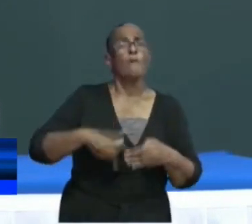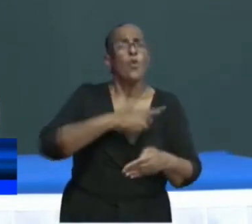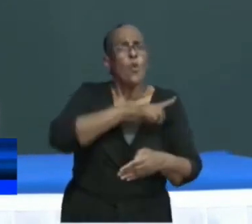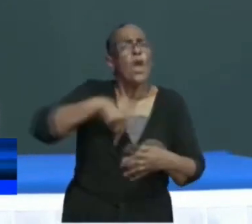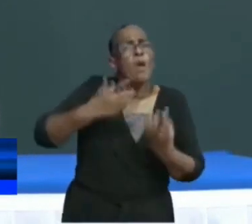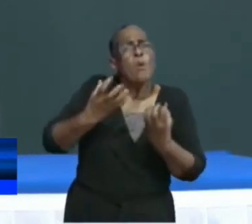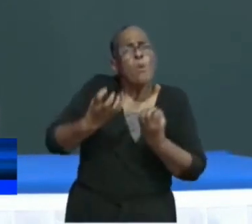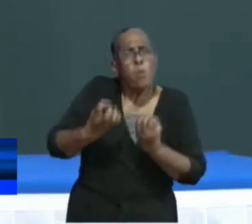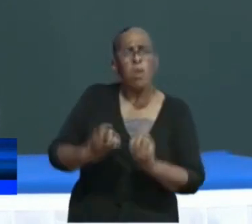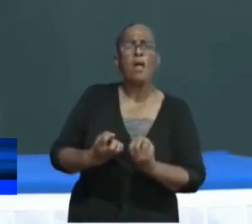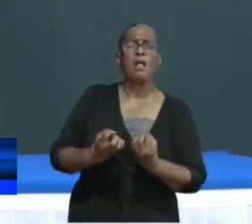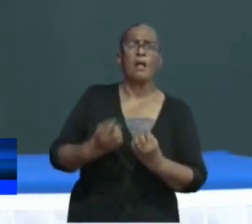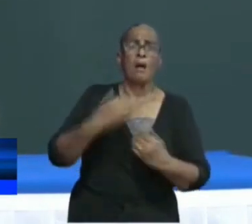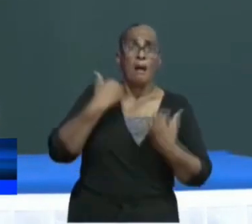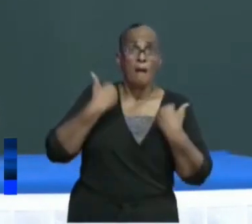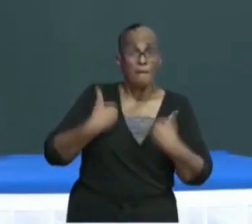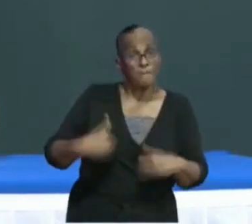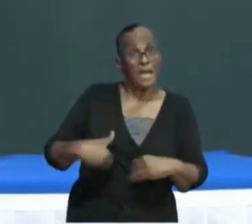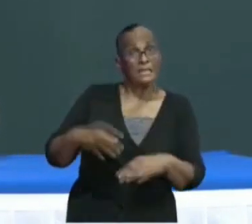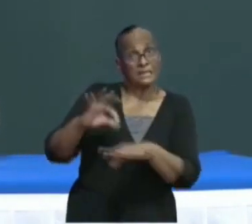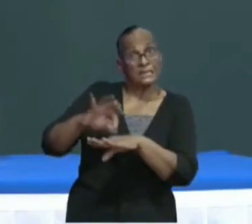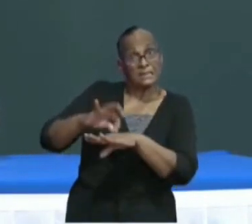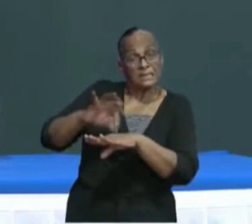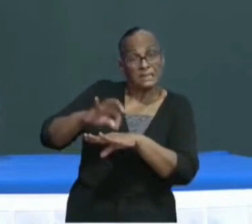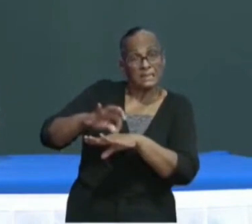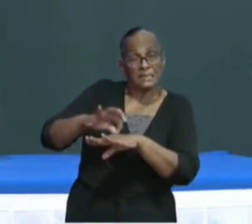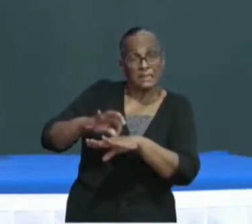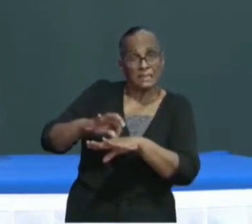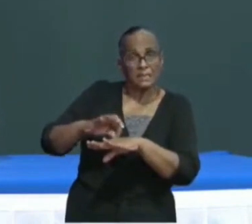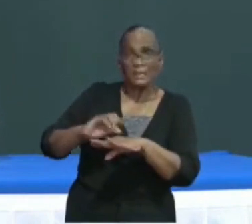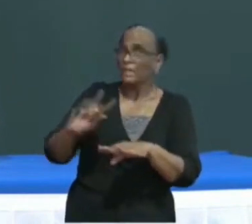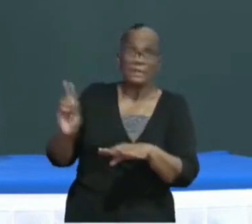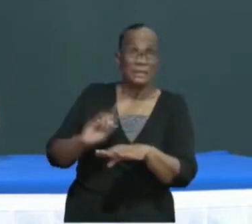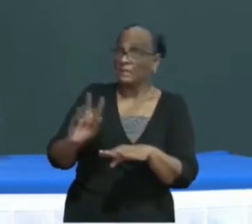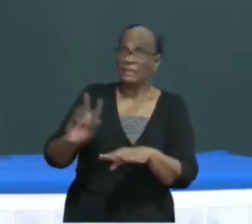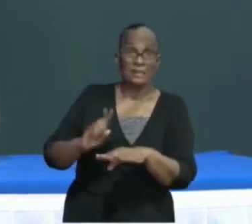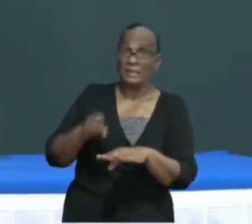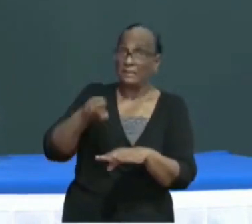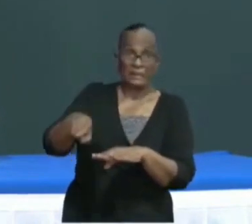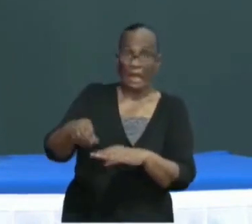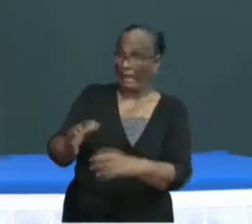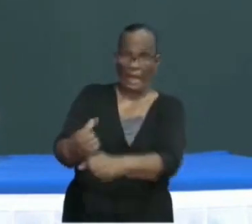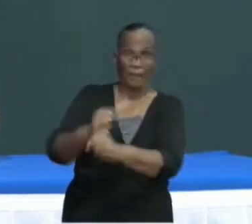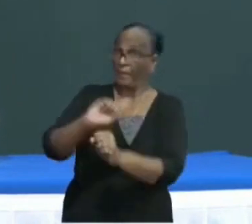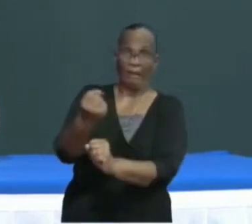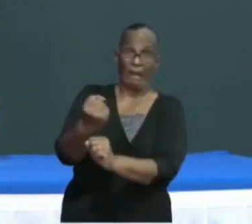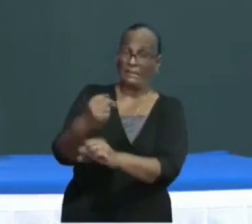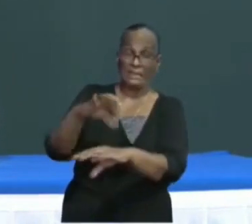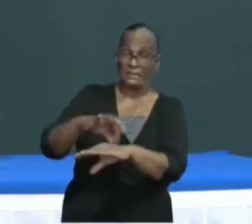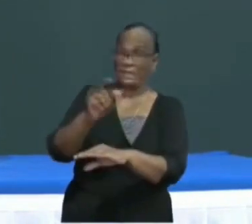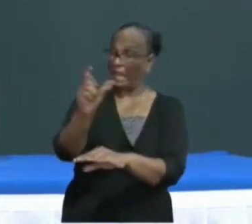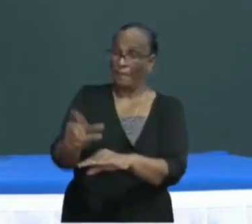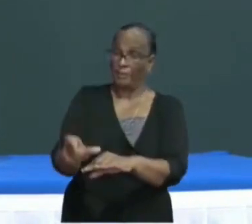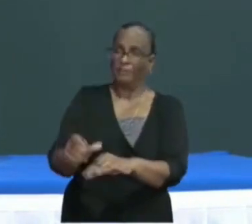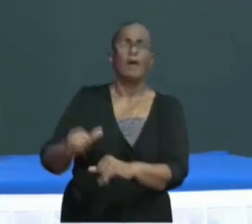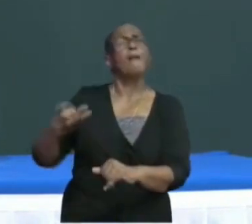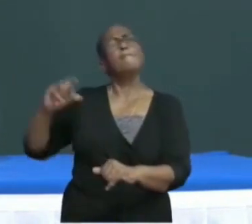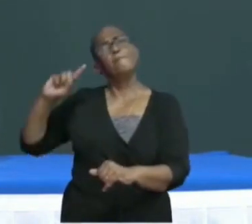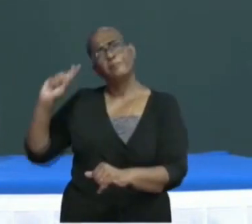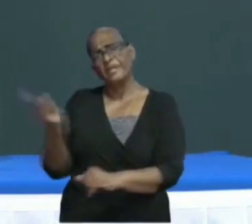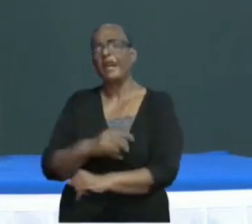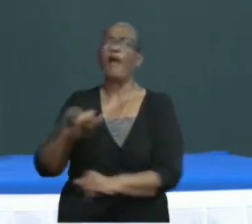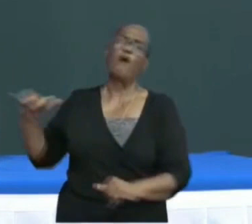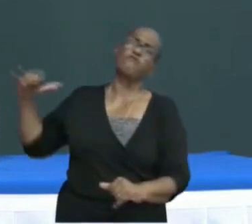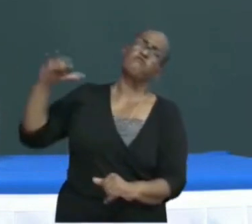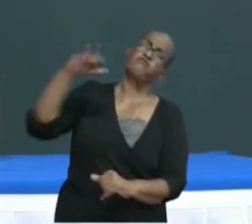om, wanneer de mensen ziek zijn en niet meer ter plekke geholpen kunnen worden, om gelijk per vliegtuig